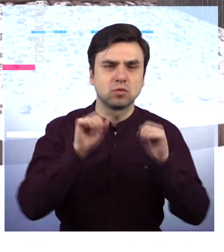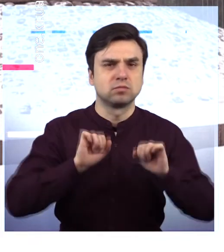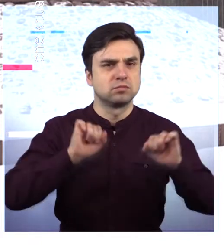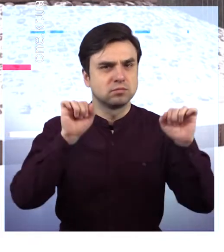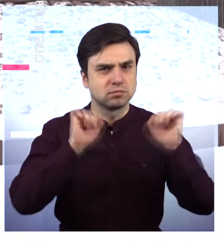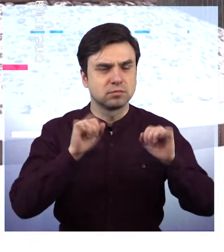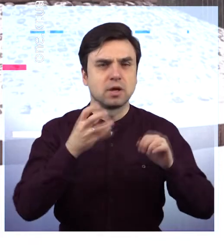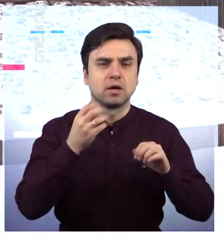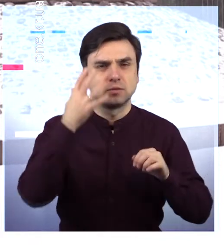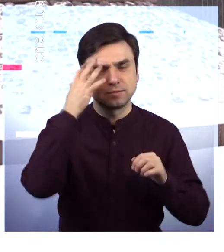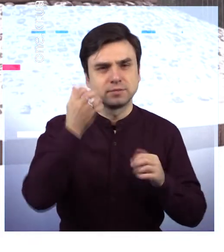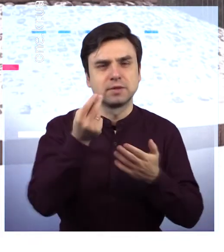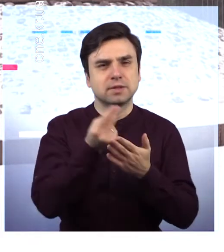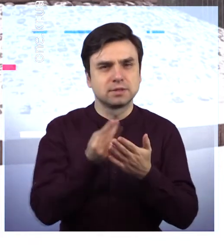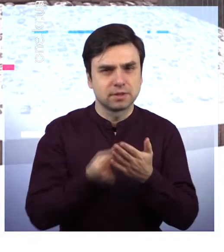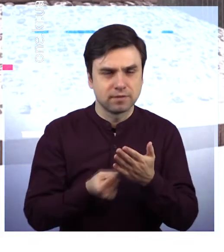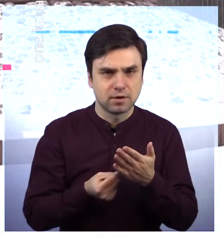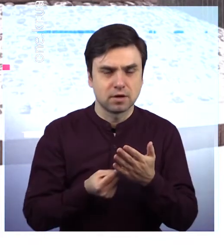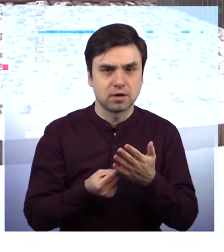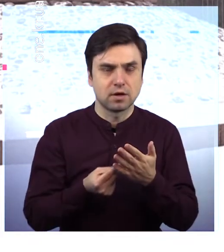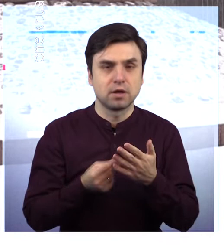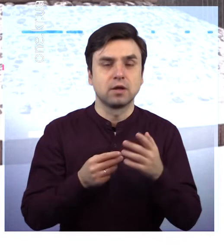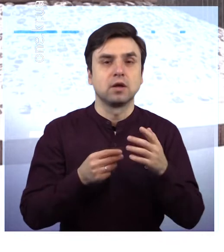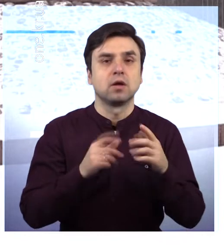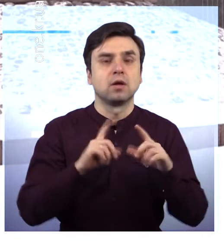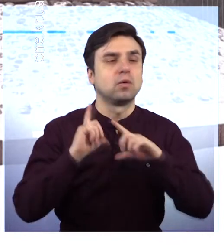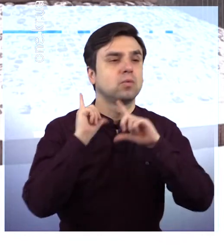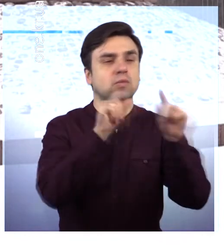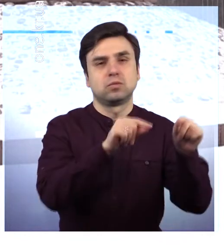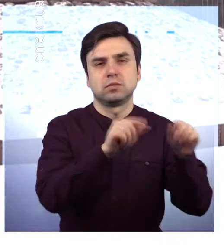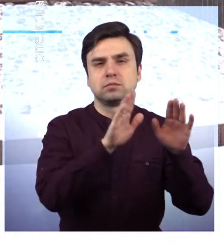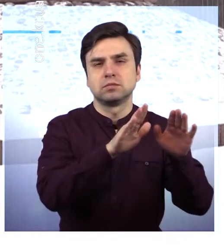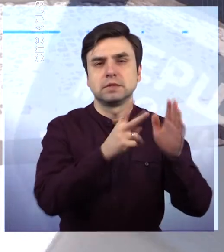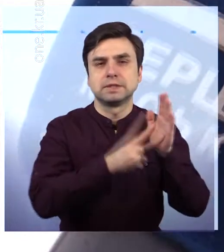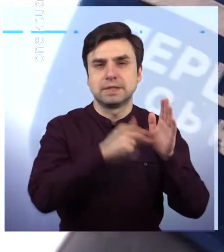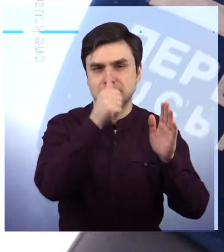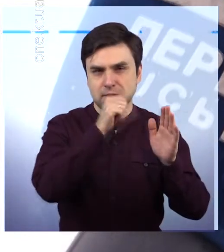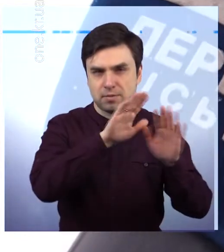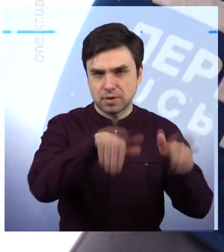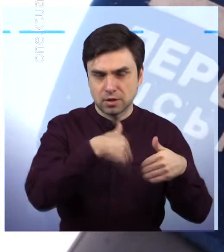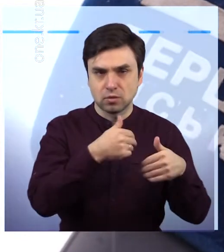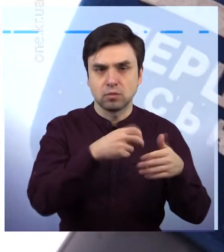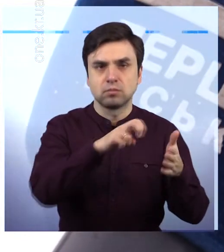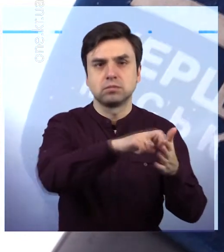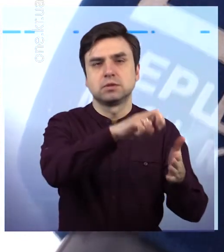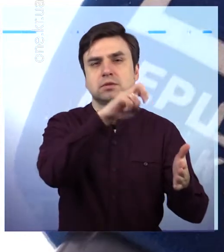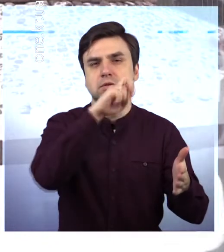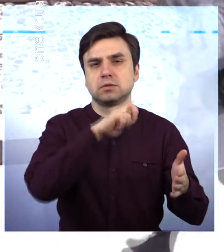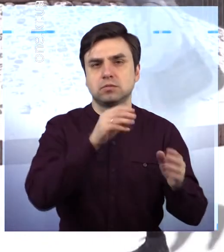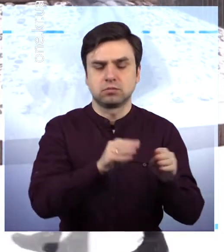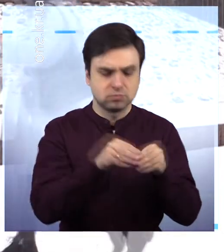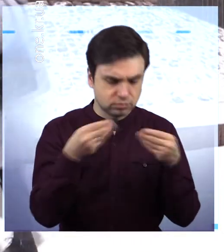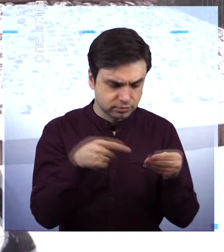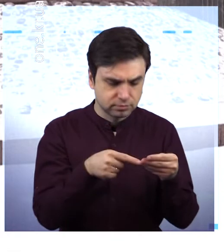Посмертно був награджений медалю «Красної звізди». Я горжусь своїм сином.